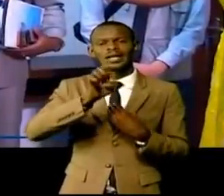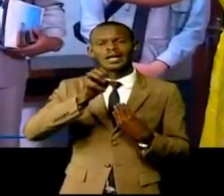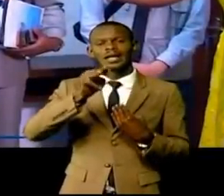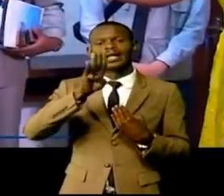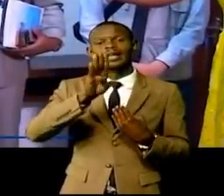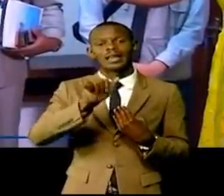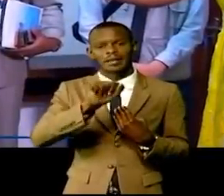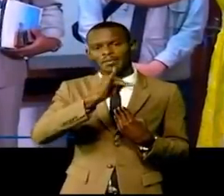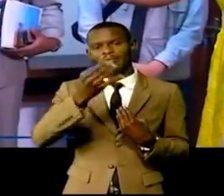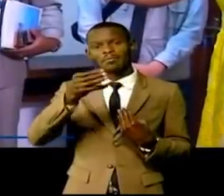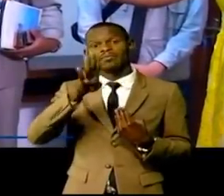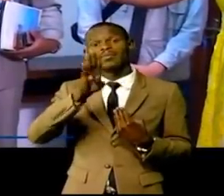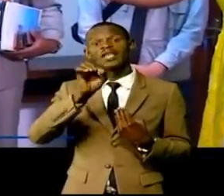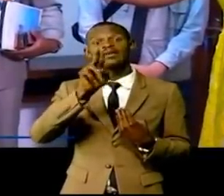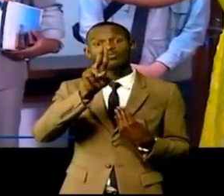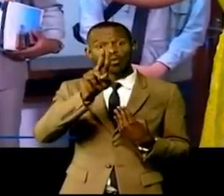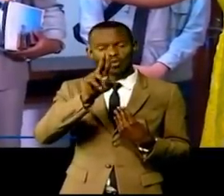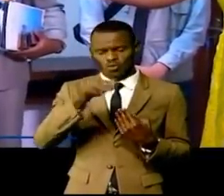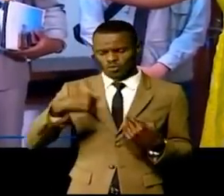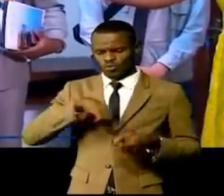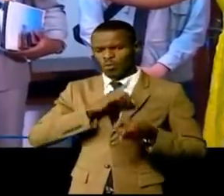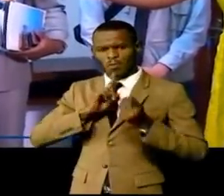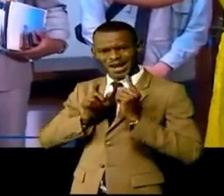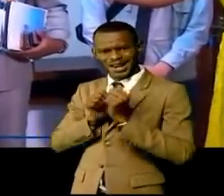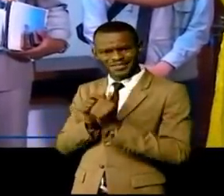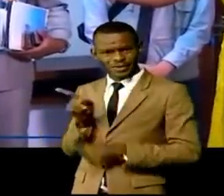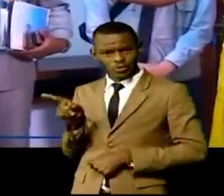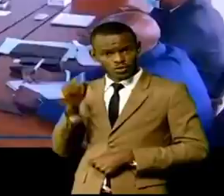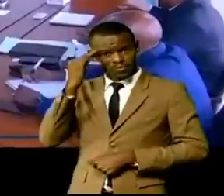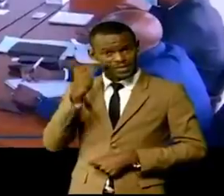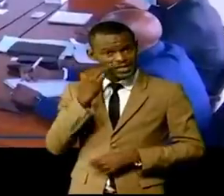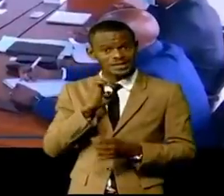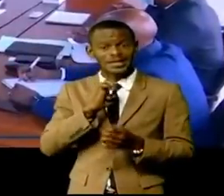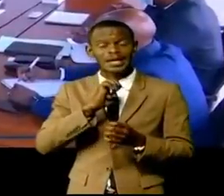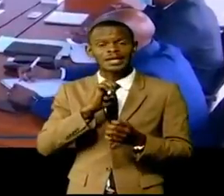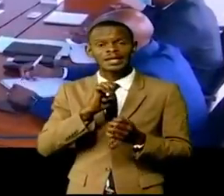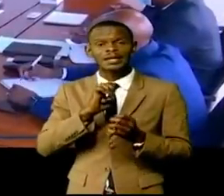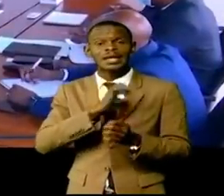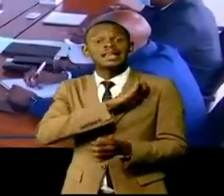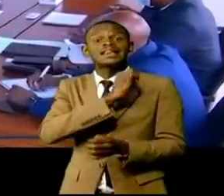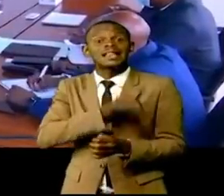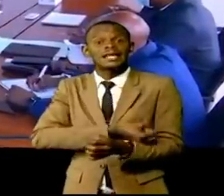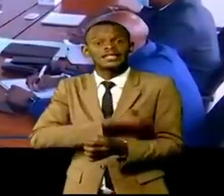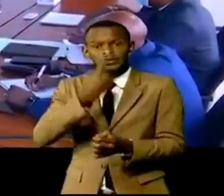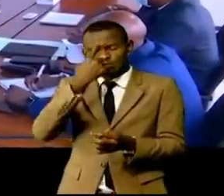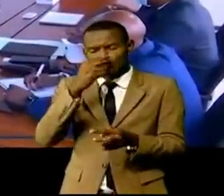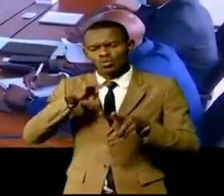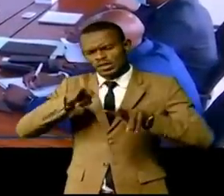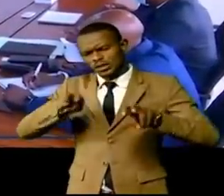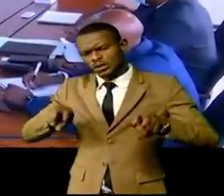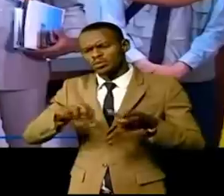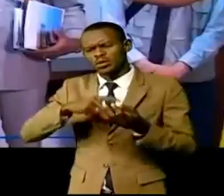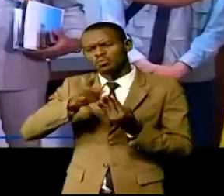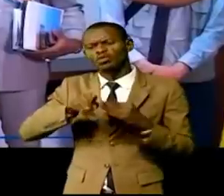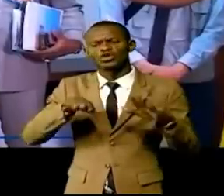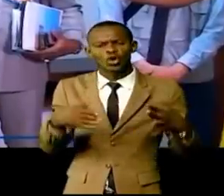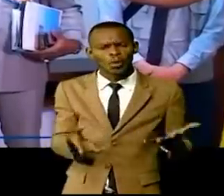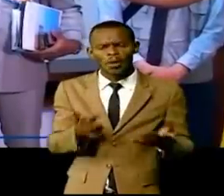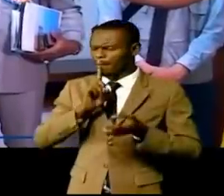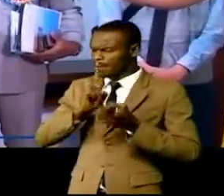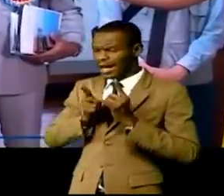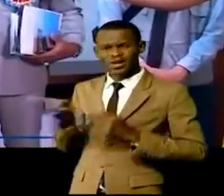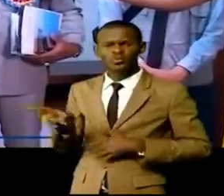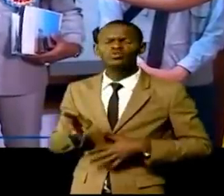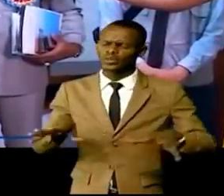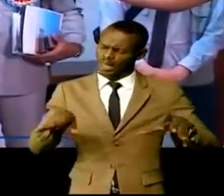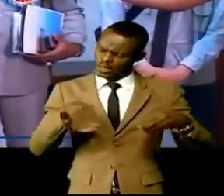le ministre de l'énergie pour faire un état des lieux. Et la seule chose que nous avions noté, c'est qu'il était très réceptif et nous avions vite compris que la